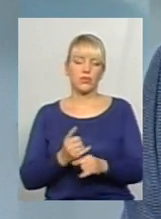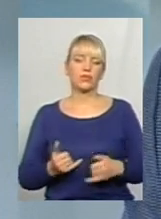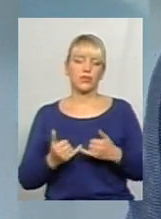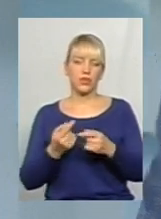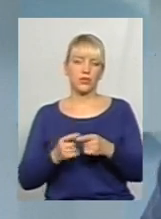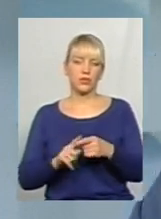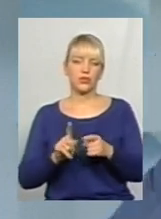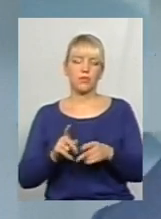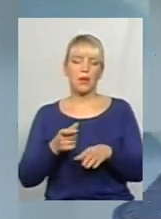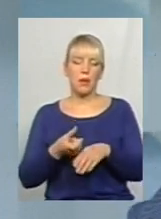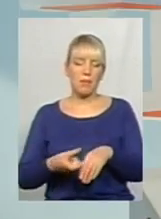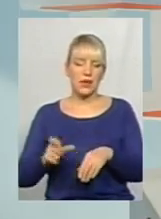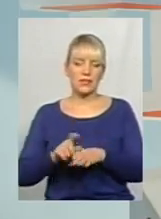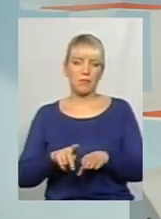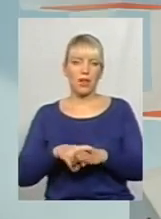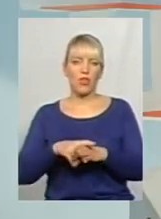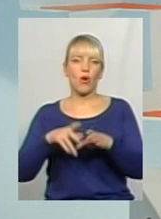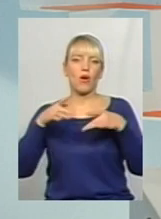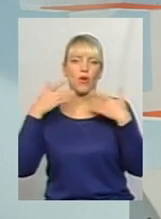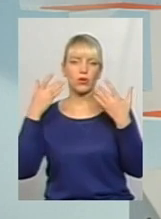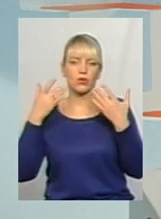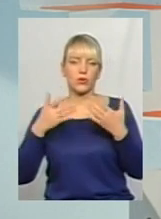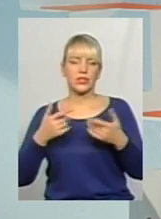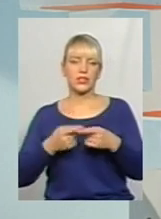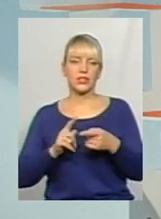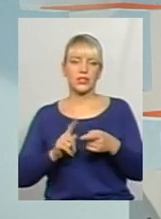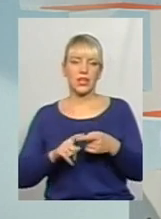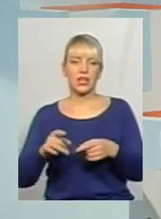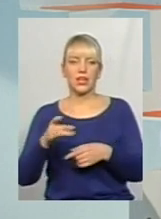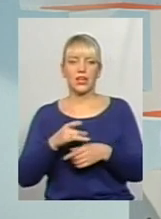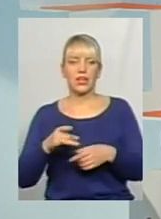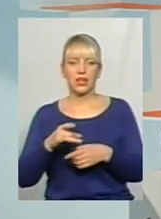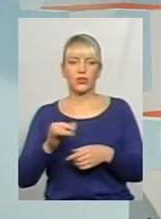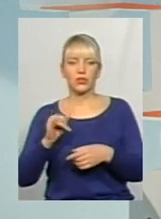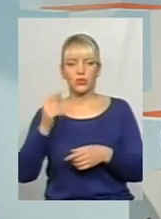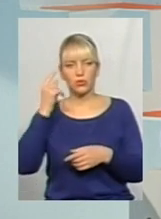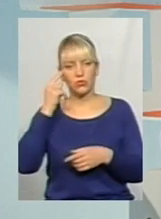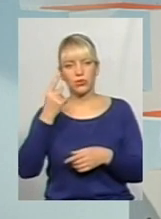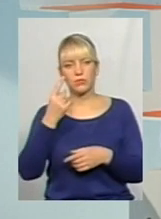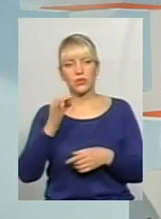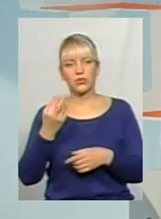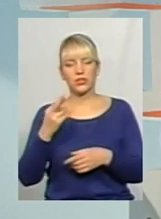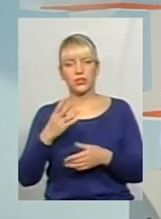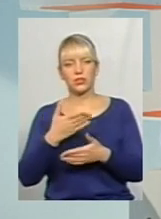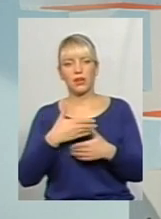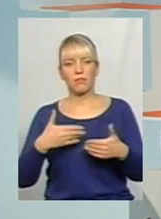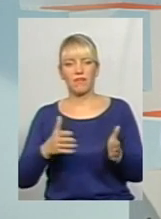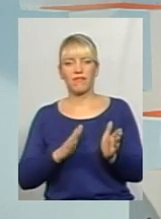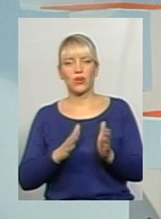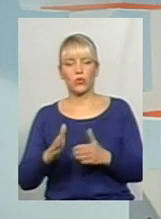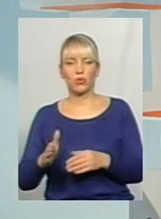максимально розрозити даний мікрорайон. Я думаю, також з 1 січня ми це питання врегулюємо і буде